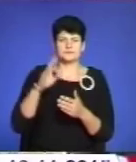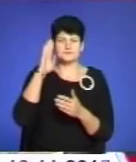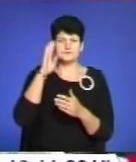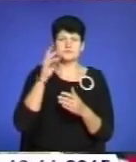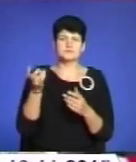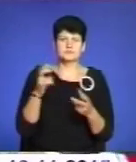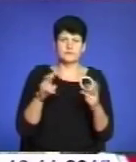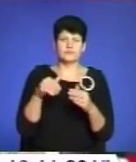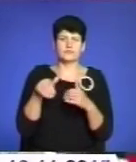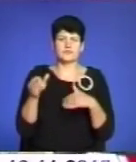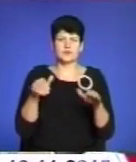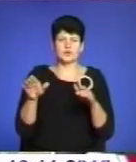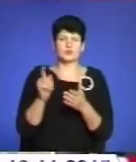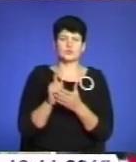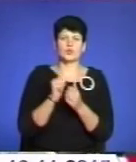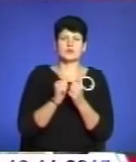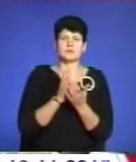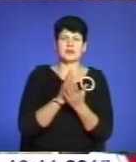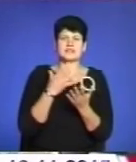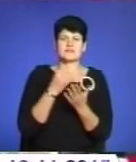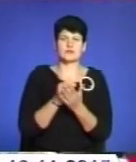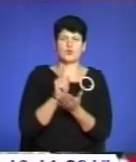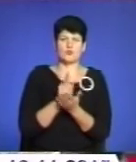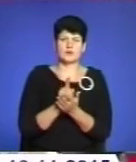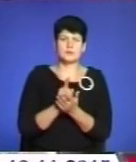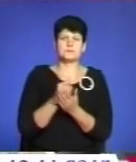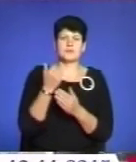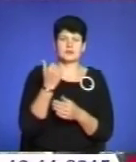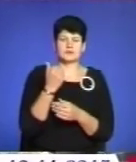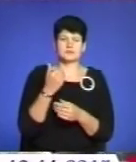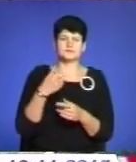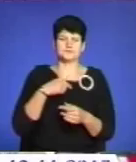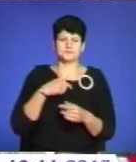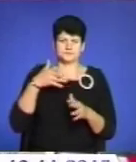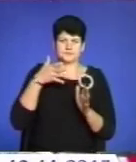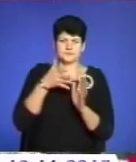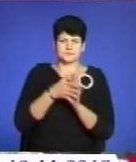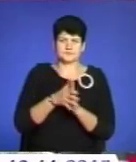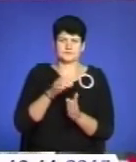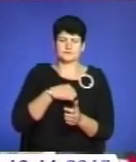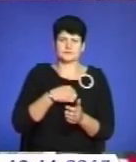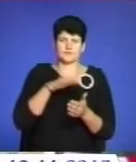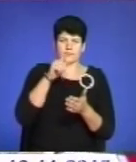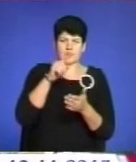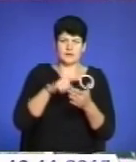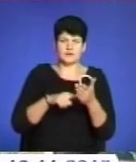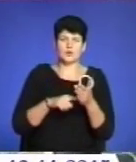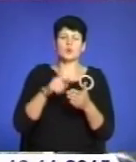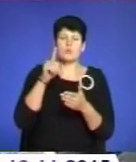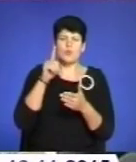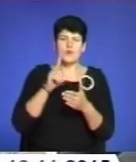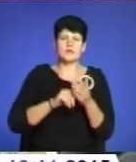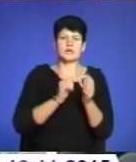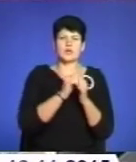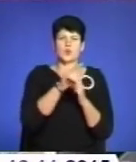відходили, кожен має свій обов'язок. Але вони, знаєте, пронялися іменно вірою, і вони повірили кожному